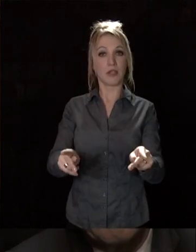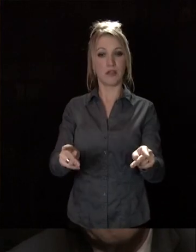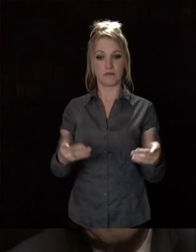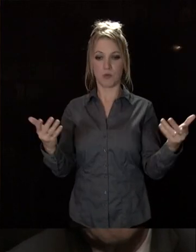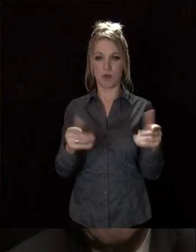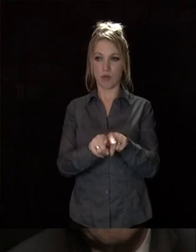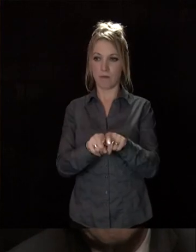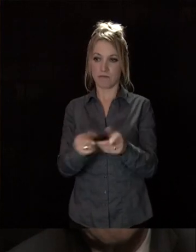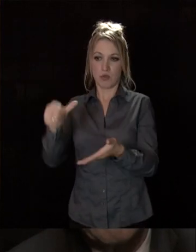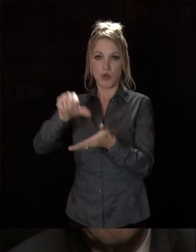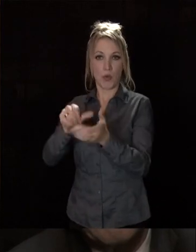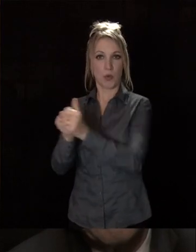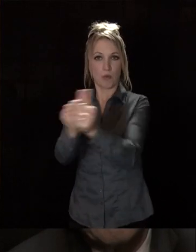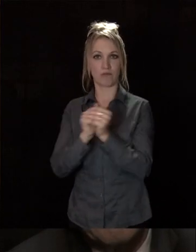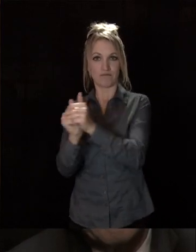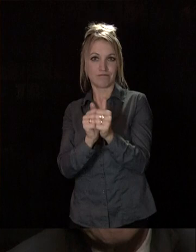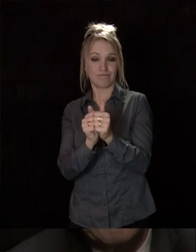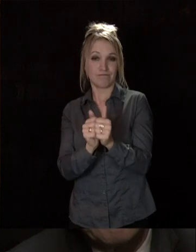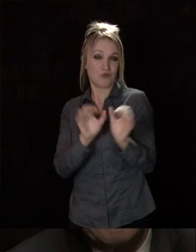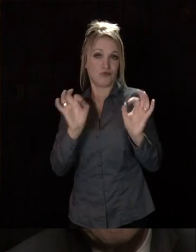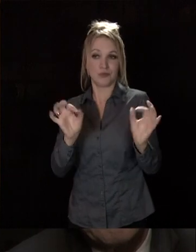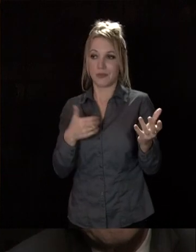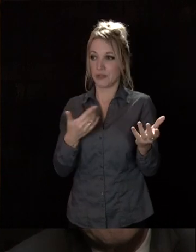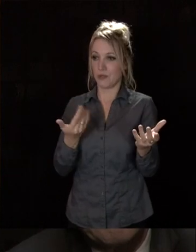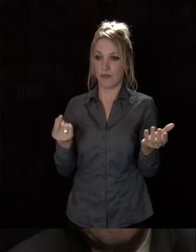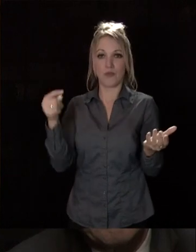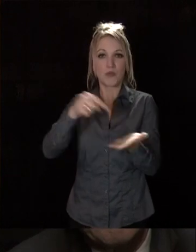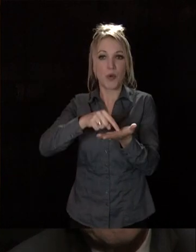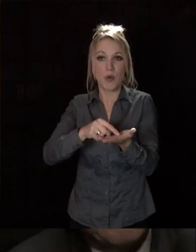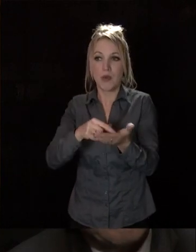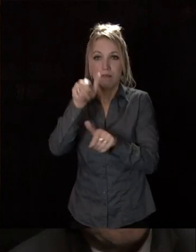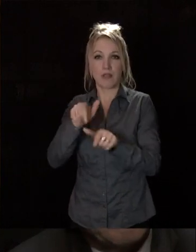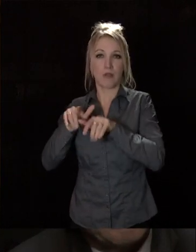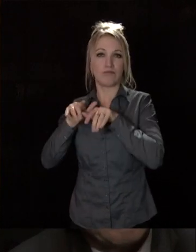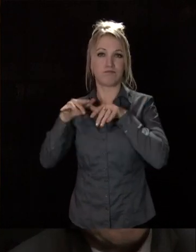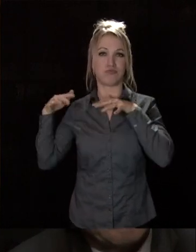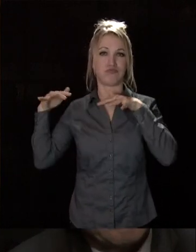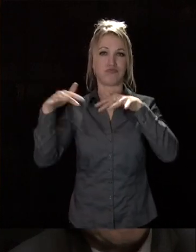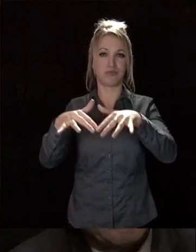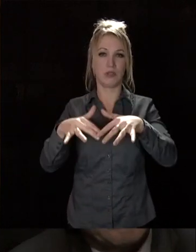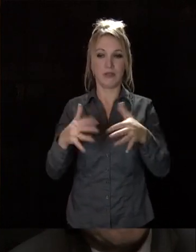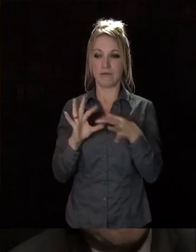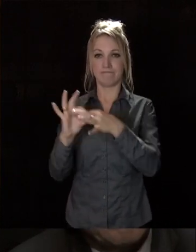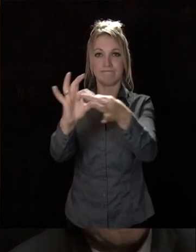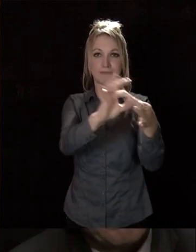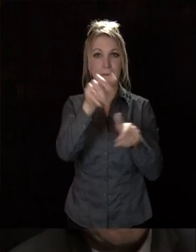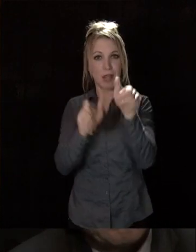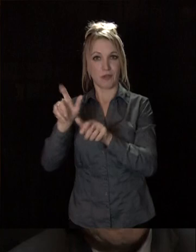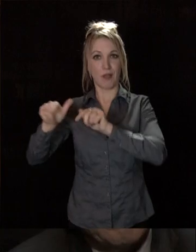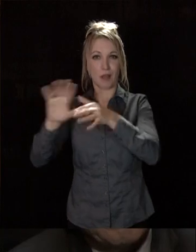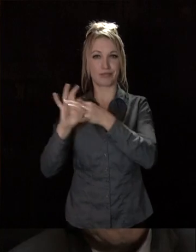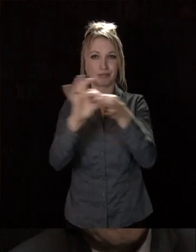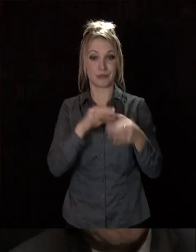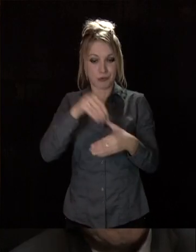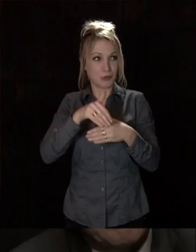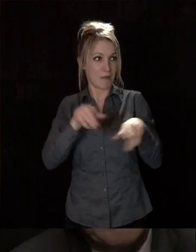commun au sens noble de cette expression. C'est celui sur lequel tout le monde se retrouve. C'est le lien qui unit les uns aux autres, on le voit encore